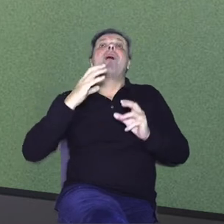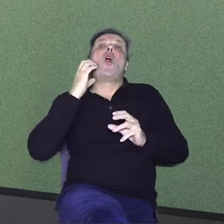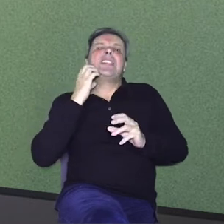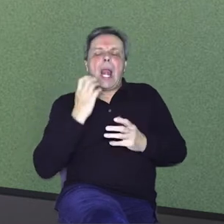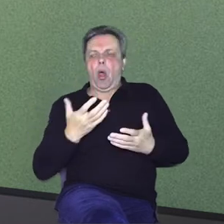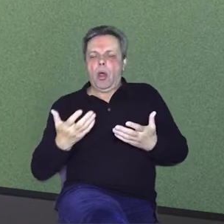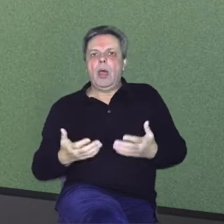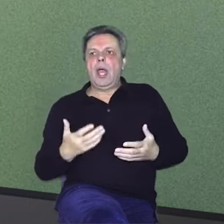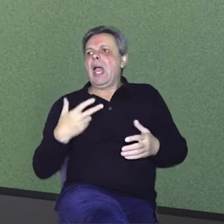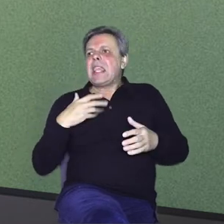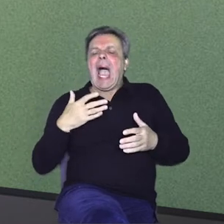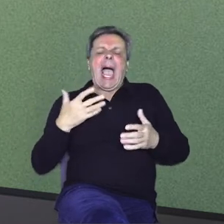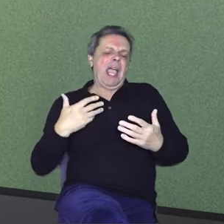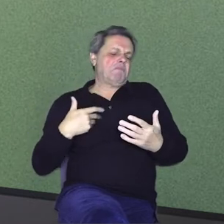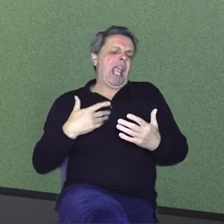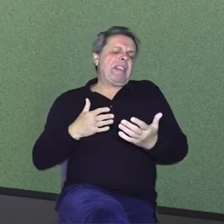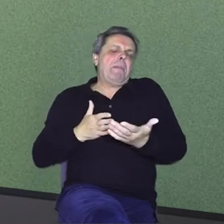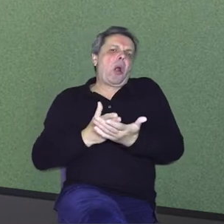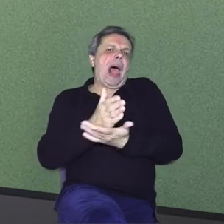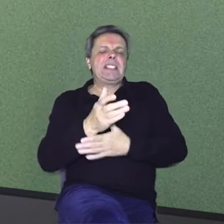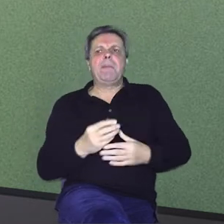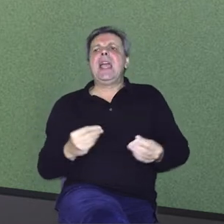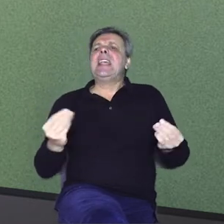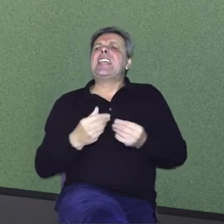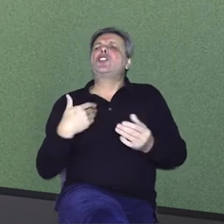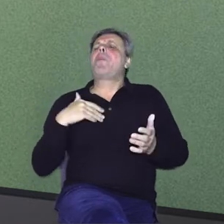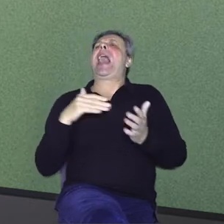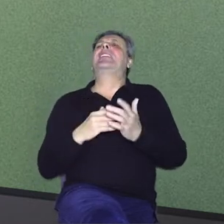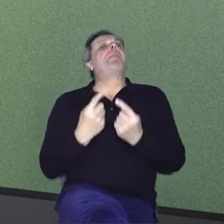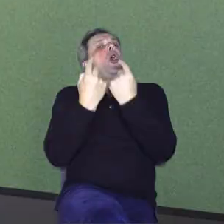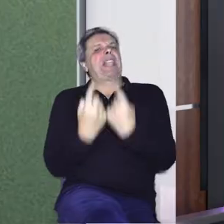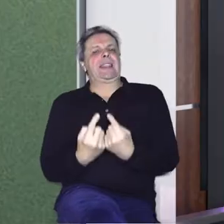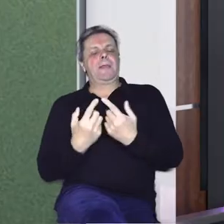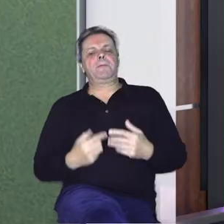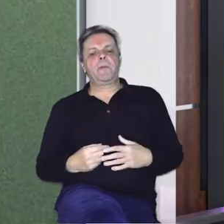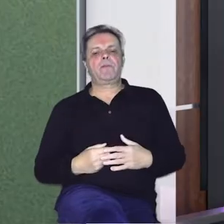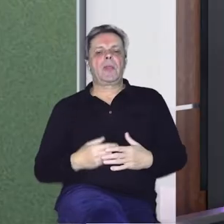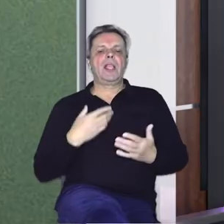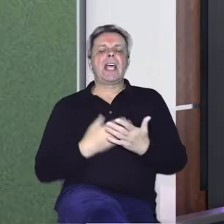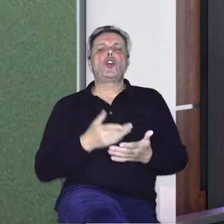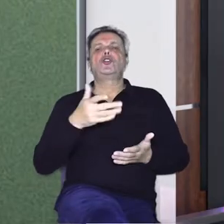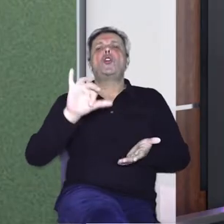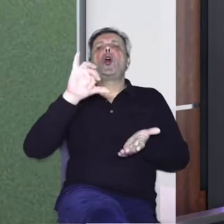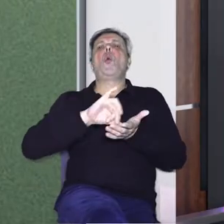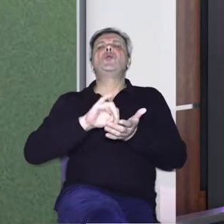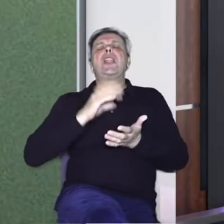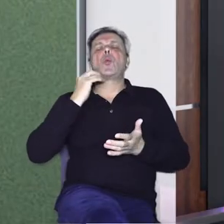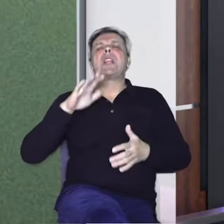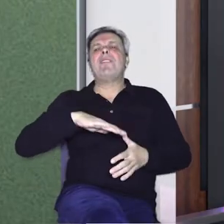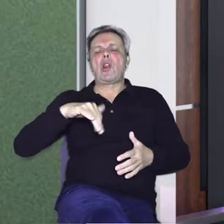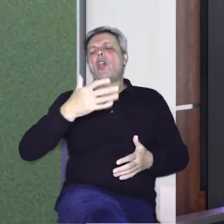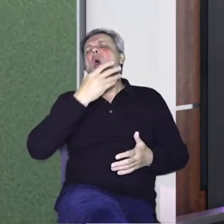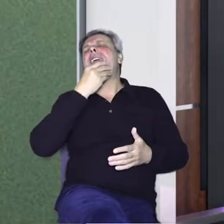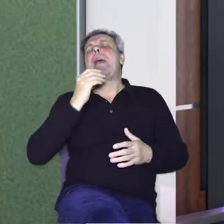kad prolazim kraj njega ili kroz njega, zbog čega bih trebao zastati? Zato što je to u centru Slavonije,